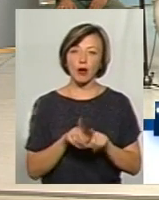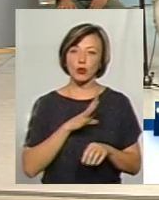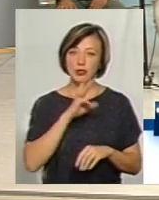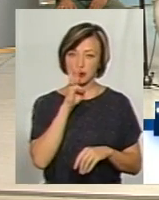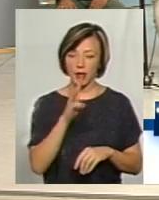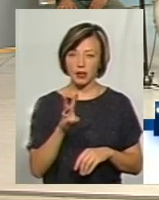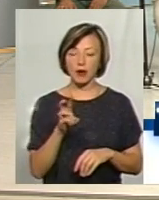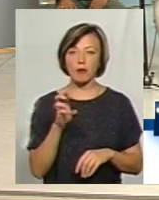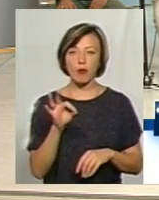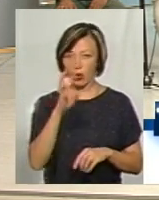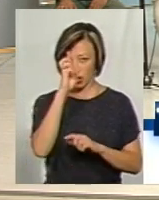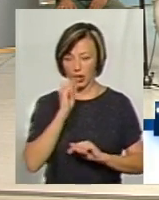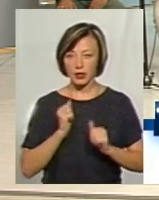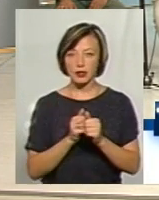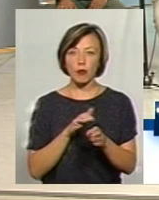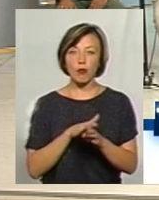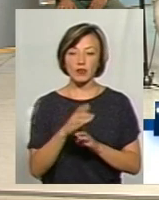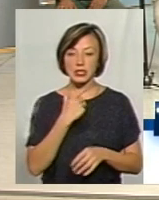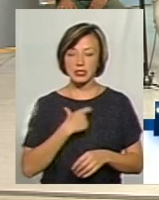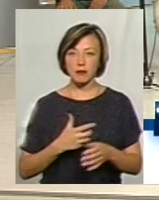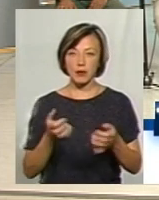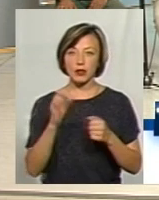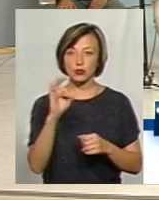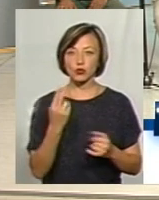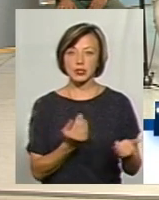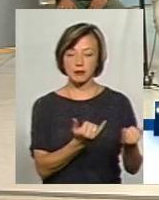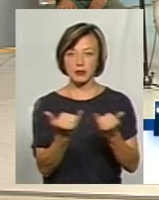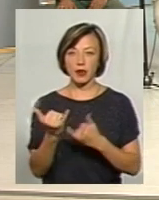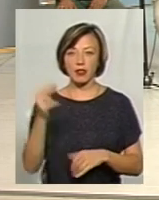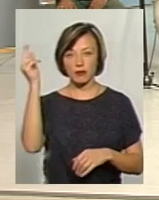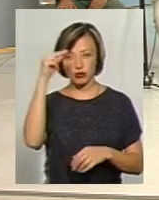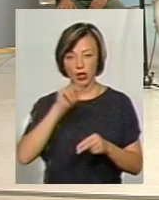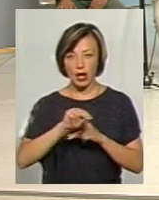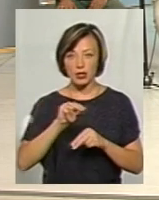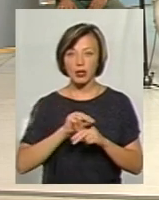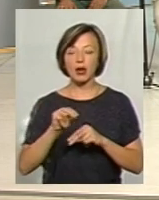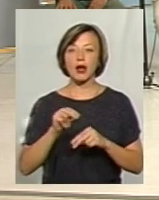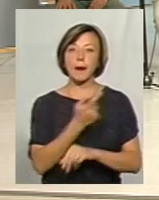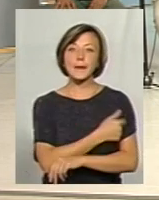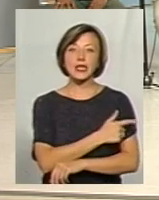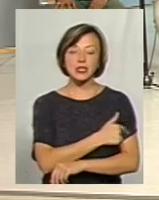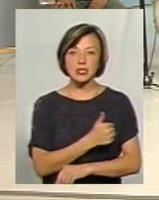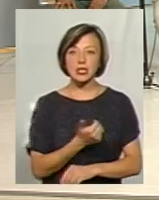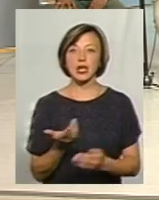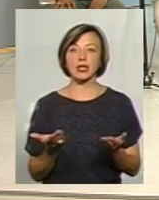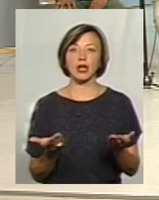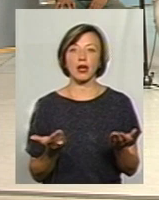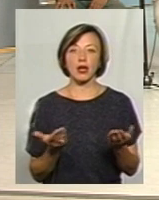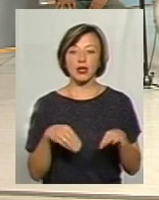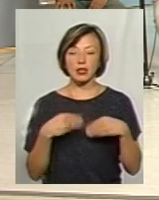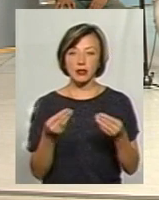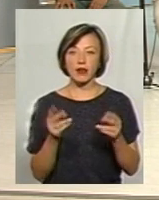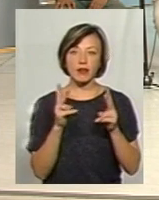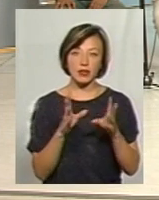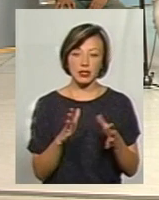зарплата? Тому що країна повністю на себе брала соціальне забезпечення, навчання, медицина, значить, надавали